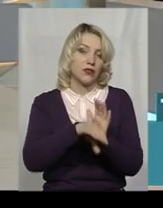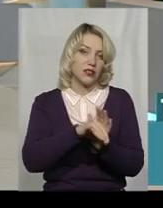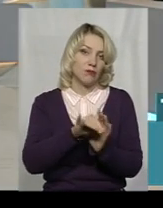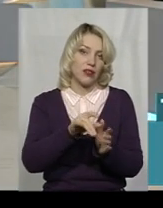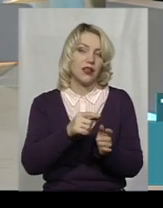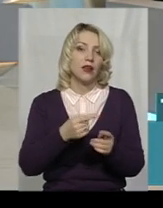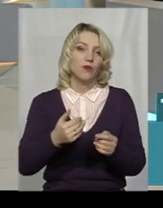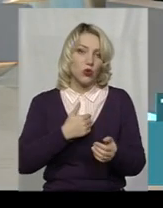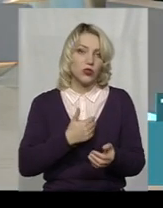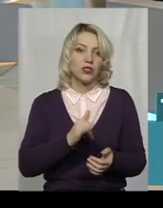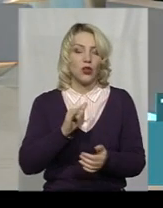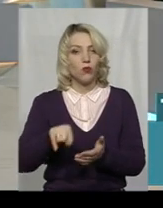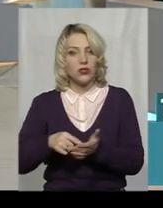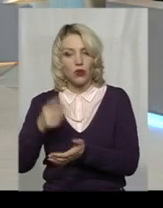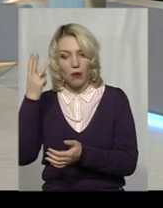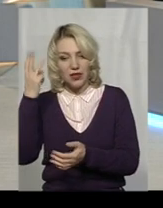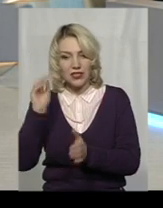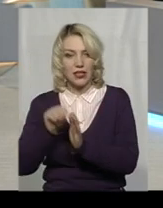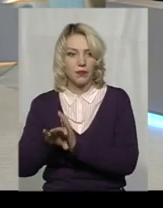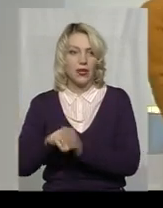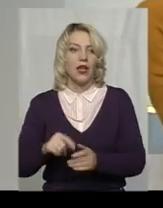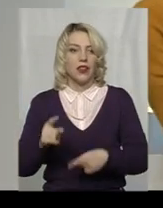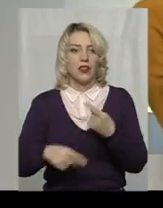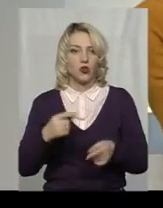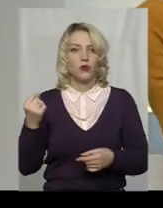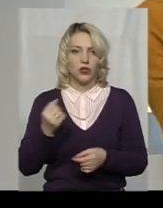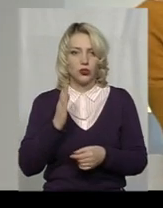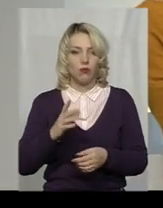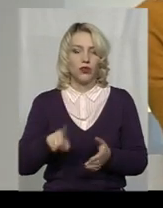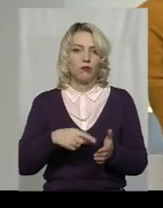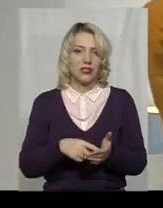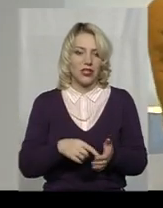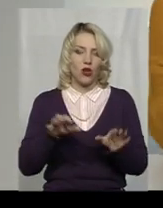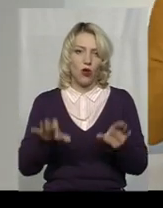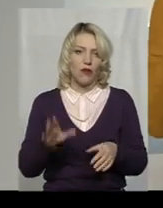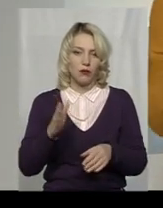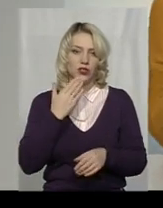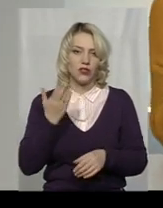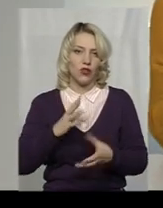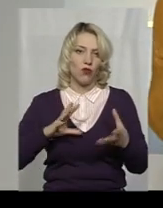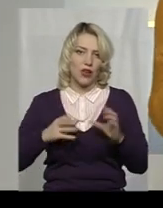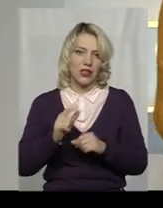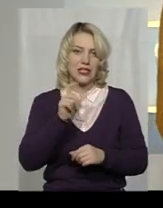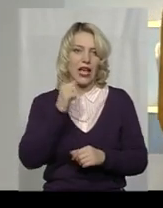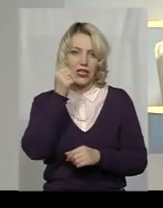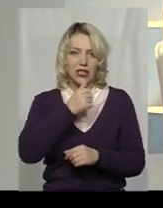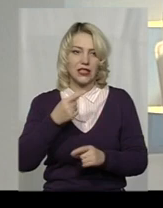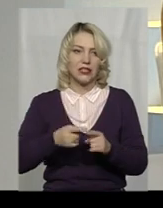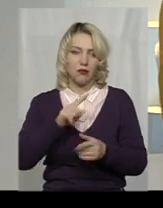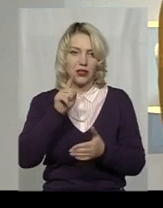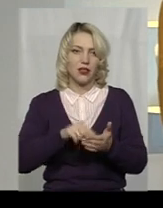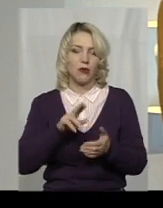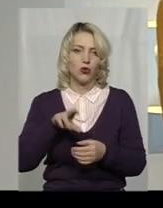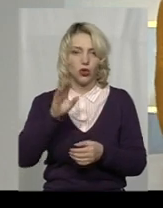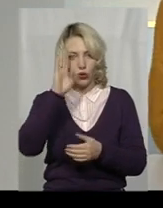Хмельницький. Ви знаєте, у нас наступного тижня має бути міський голова, він має звітувати за рік. І це, скоріше, питання вже до нього. А ми